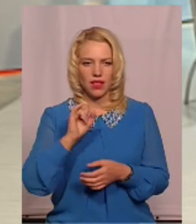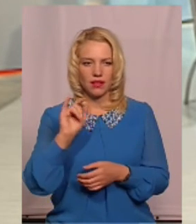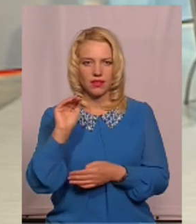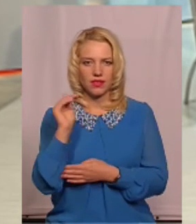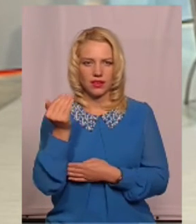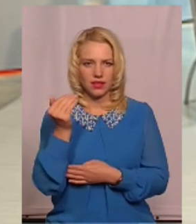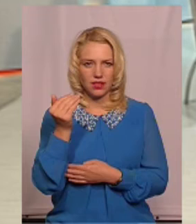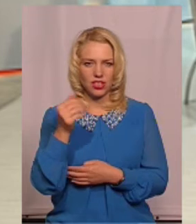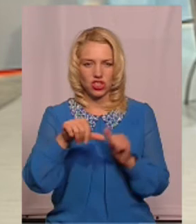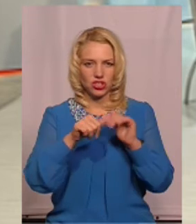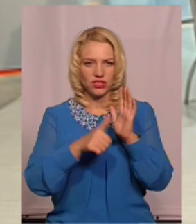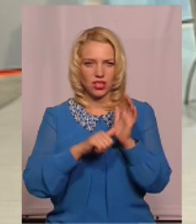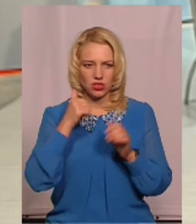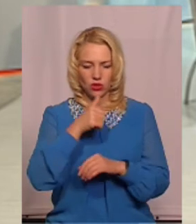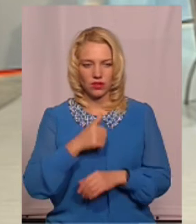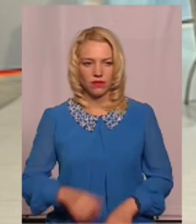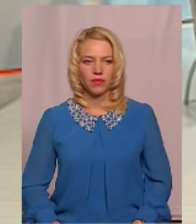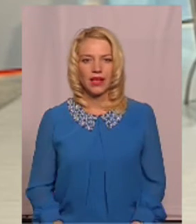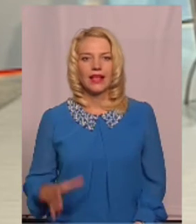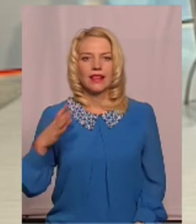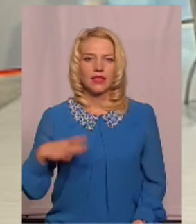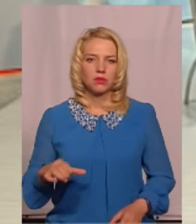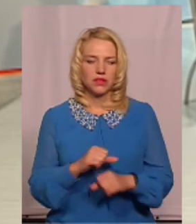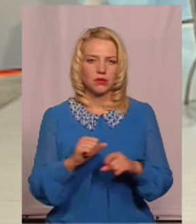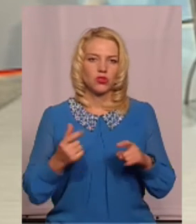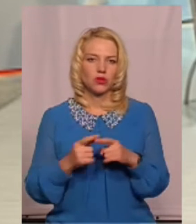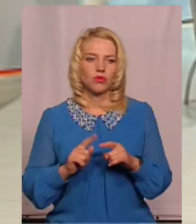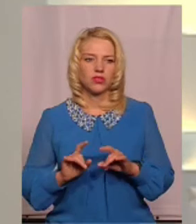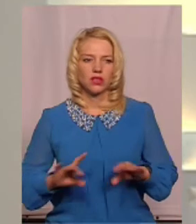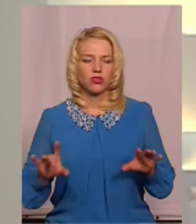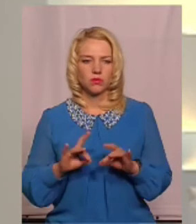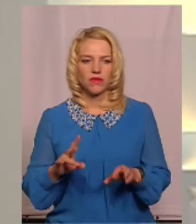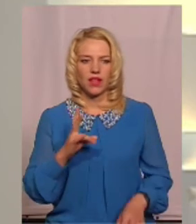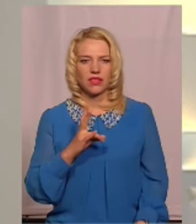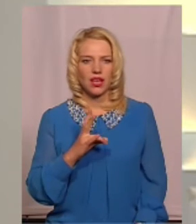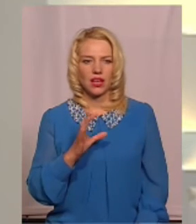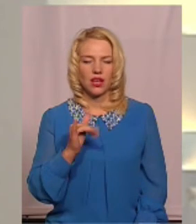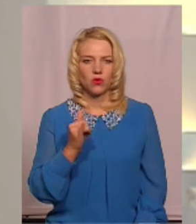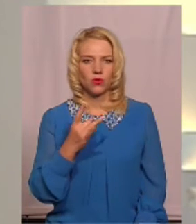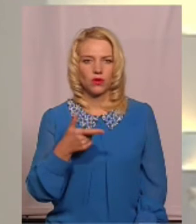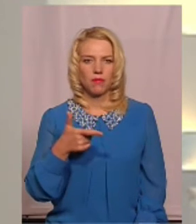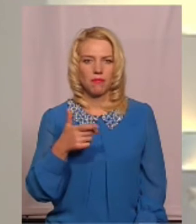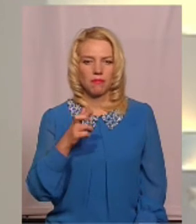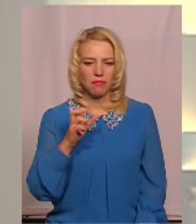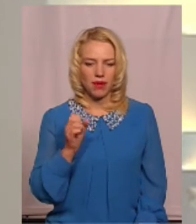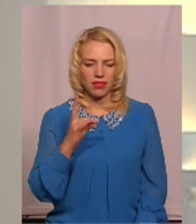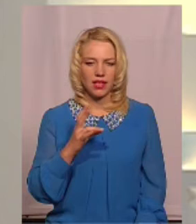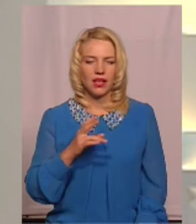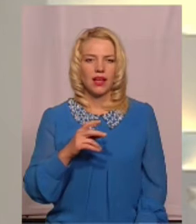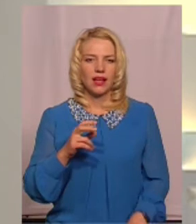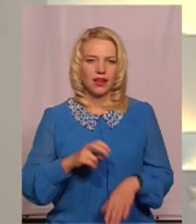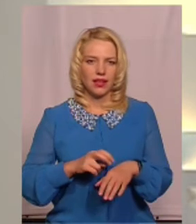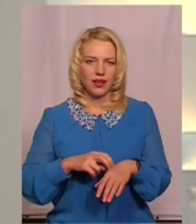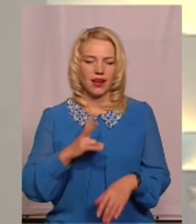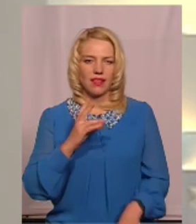особі. Терпіти не можна. Про це нам розповіла Наталя Урбан, лікар-нефролог